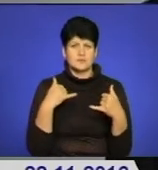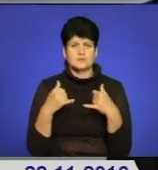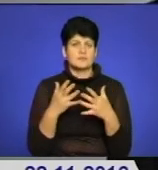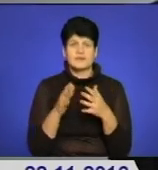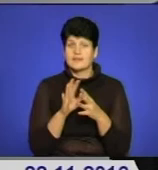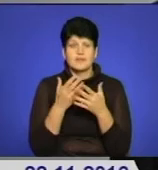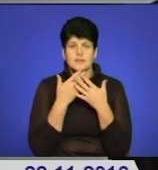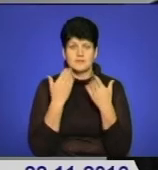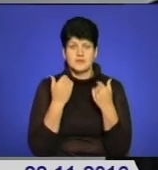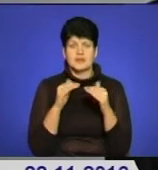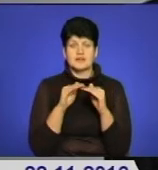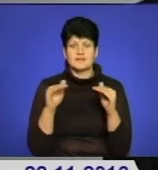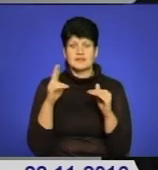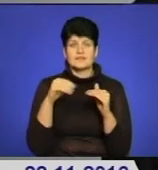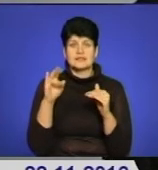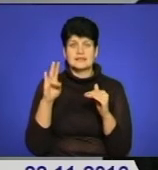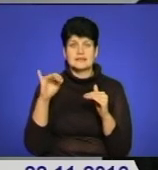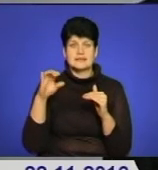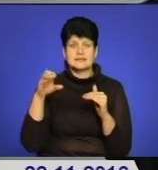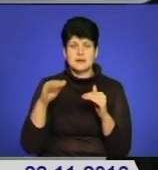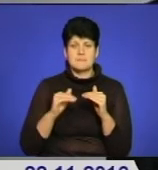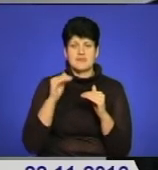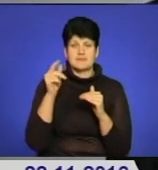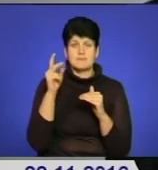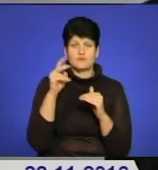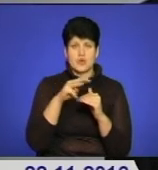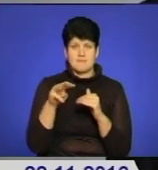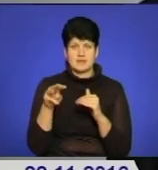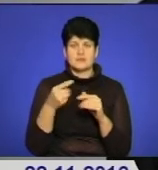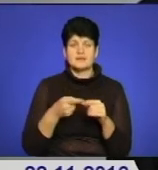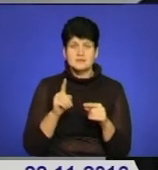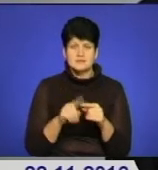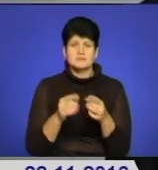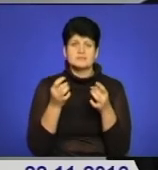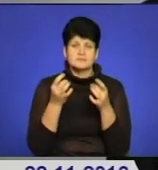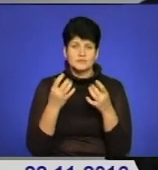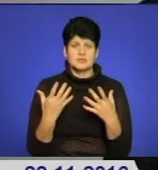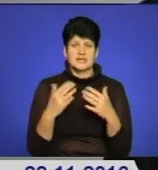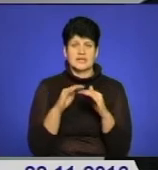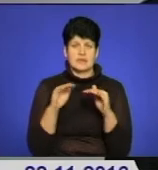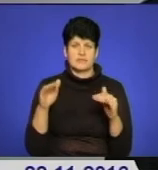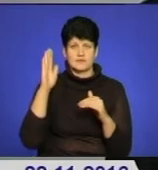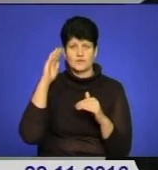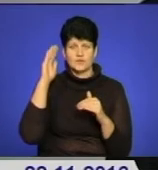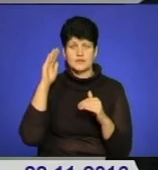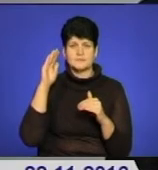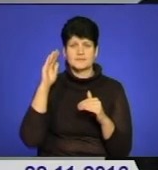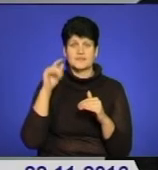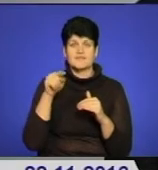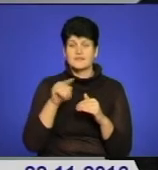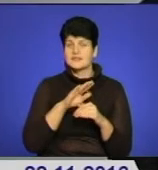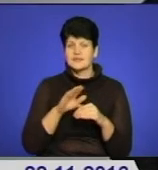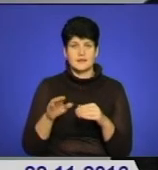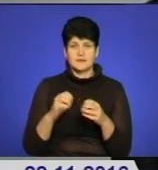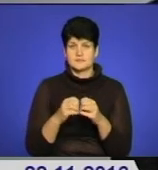надходило. Рівень води в Дністрі піднявся на півтора метра, але це звичайний рівень води, він не